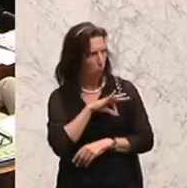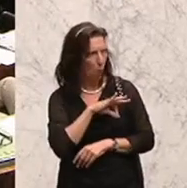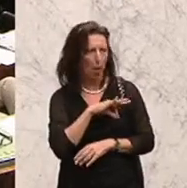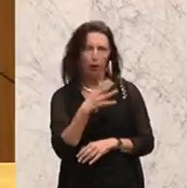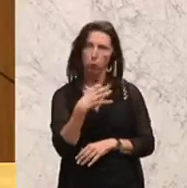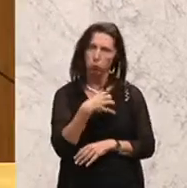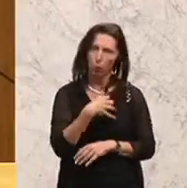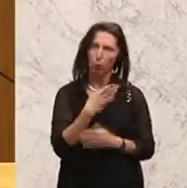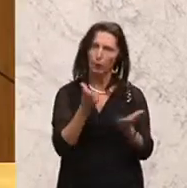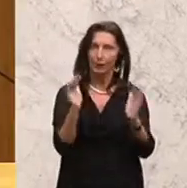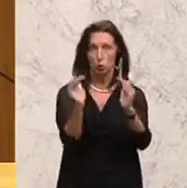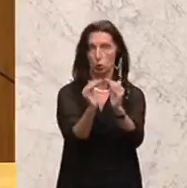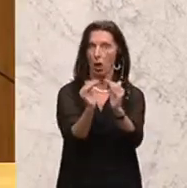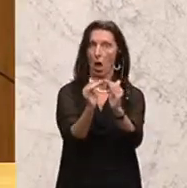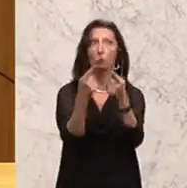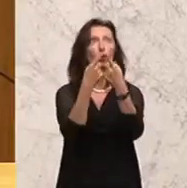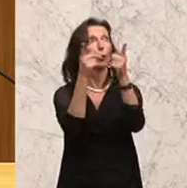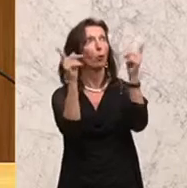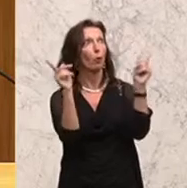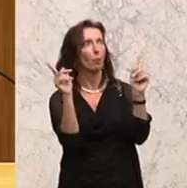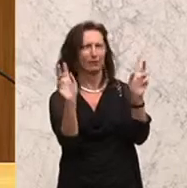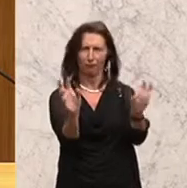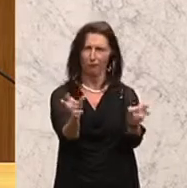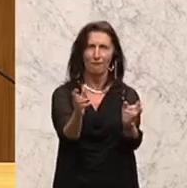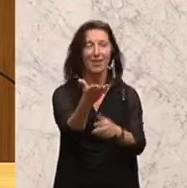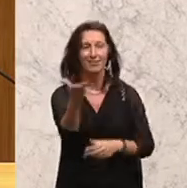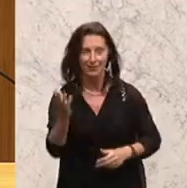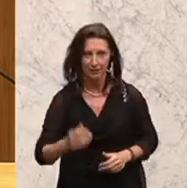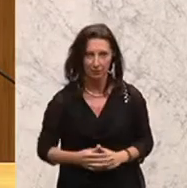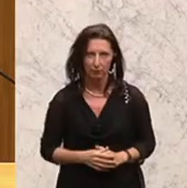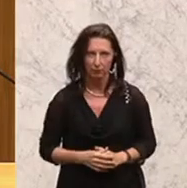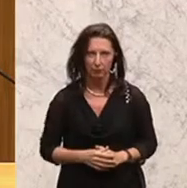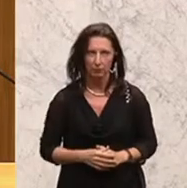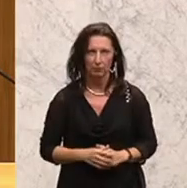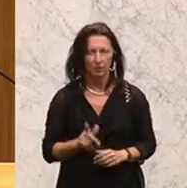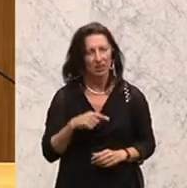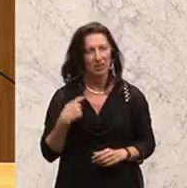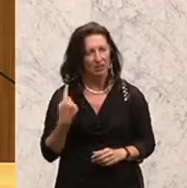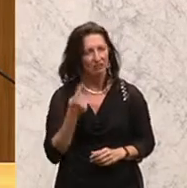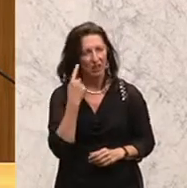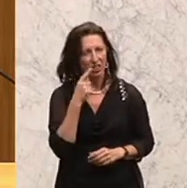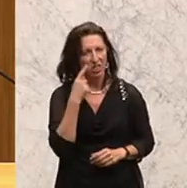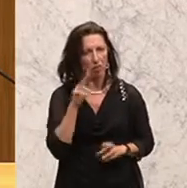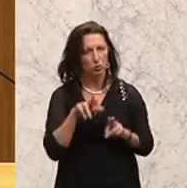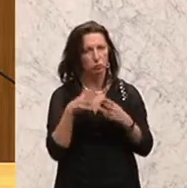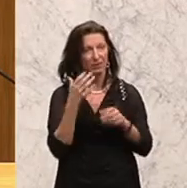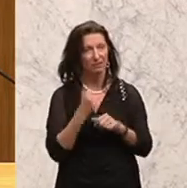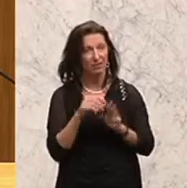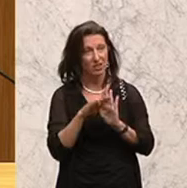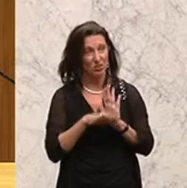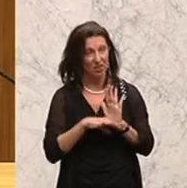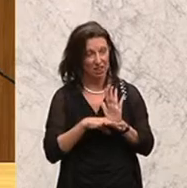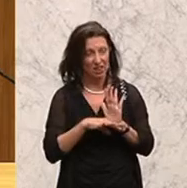Bürgerinnen und Bürger, zu Hause auf der Galerie, an den Bildschirmen. Wir NEOS werden dieses Bundesverfassungsgesetz, diese Änderung in der